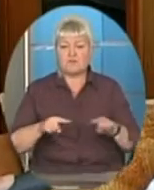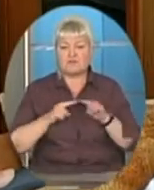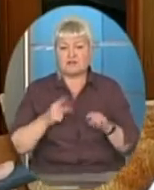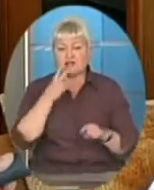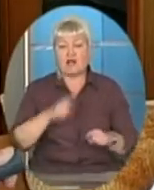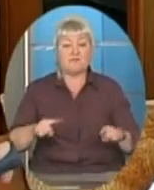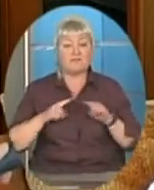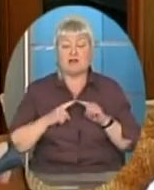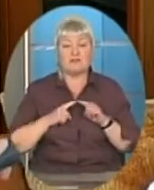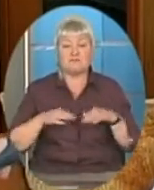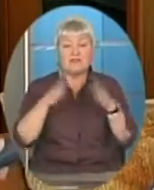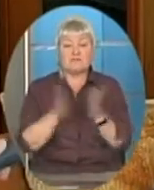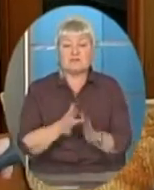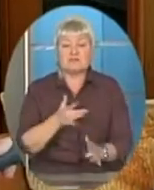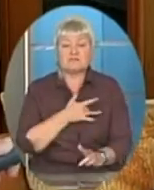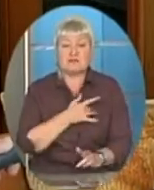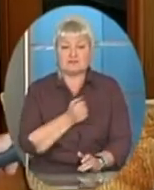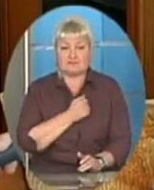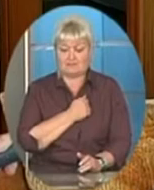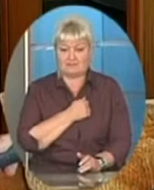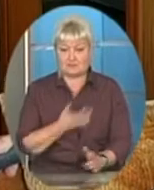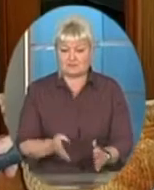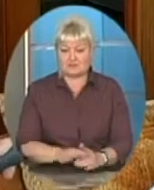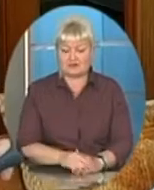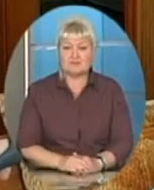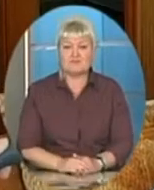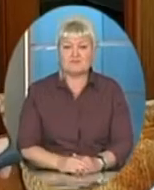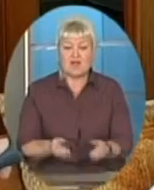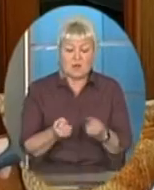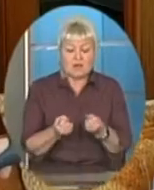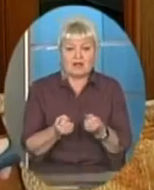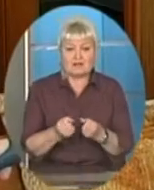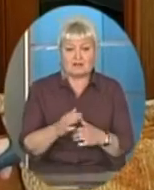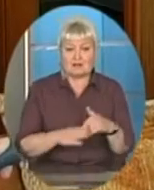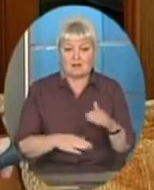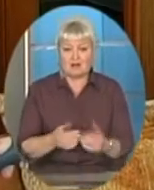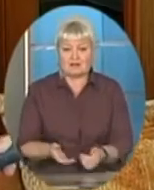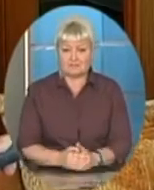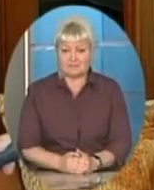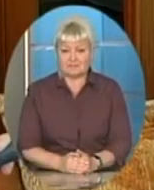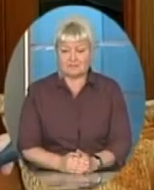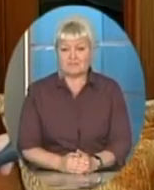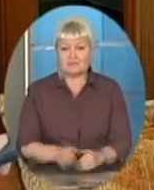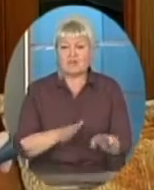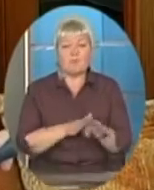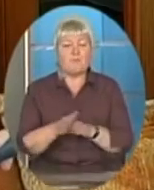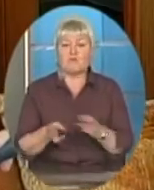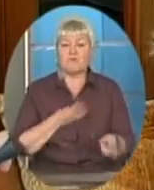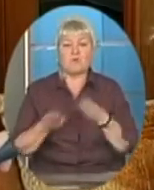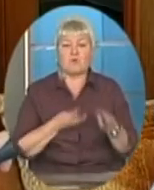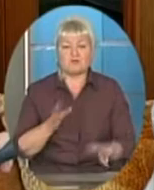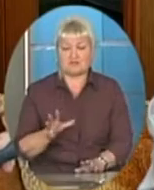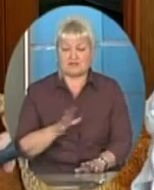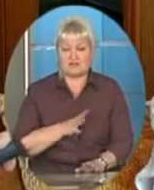а фінал, то взагалі аж серце за роди розкакувало. Кулаки тримали, тут повні емоції були.